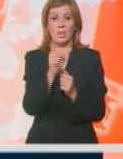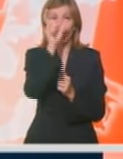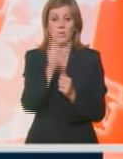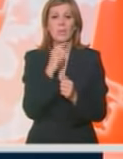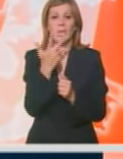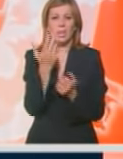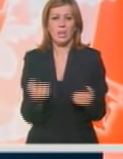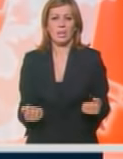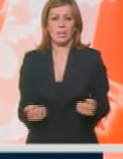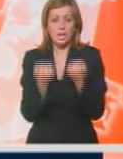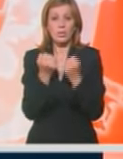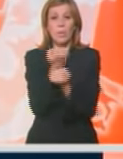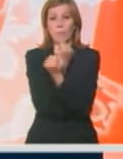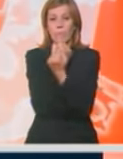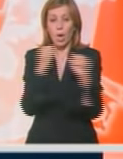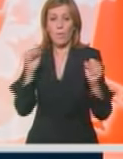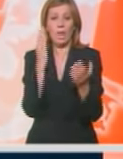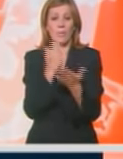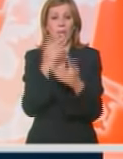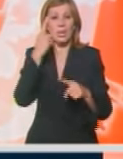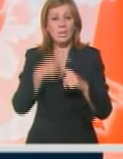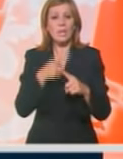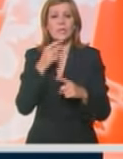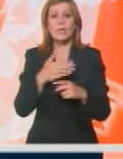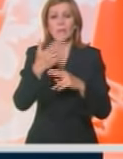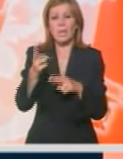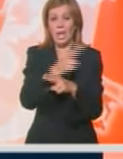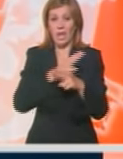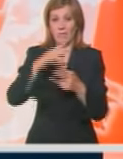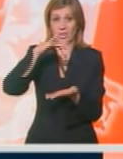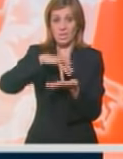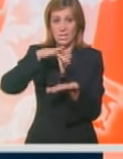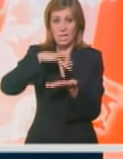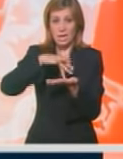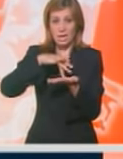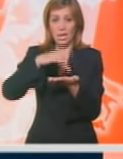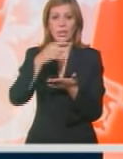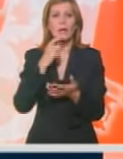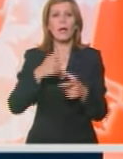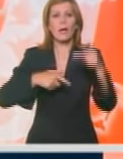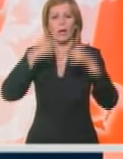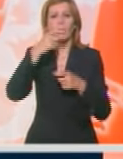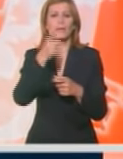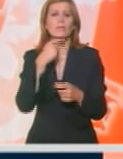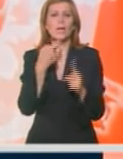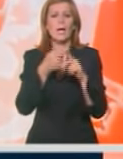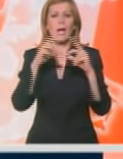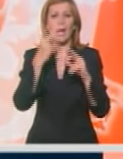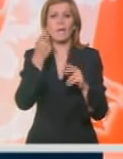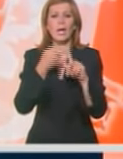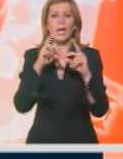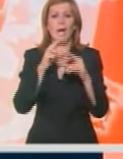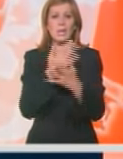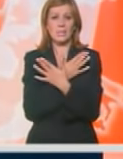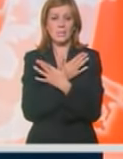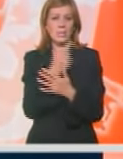kojih tri teže. Bomba je eksplodirala tačno ispred kafiće u centru Pjatigorska grada na Severnom Kavkazu, rekao